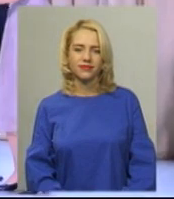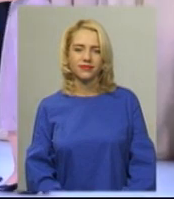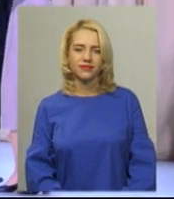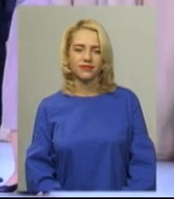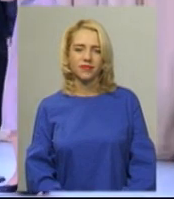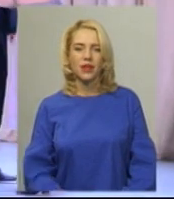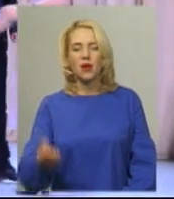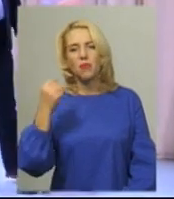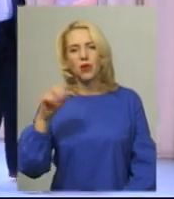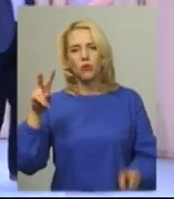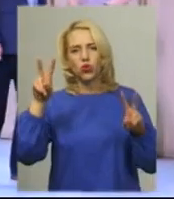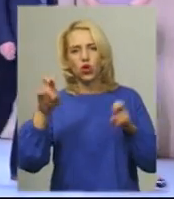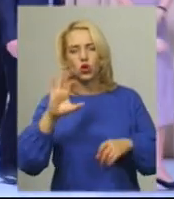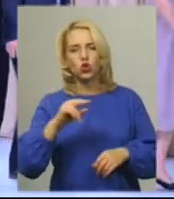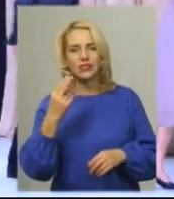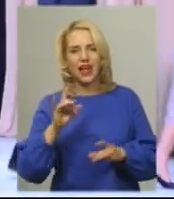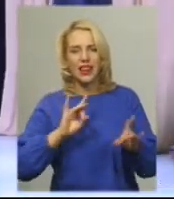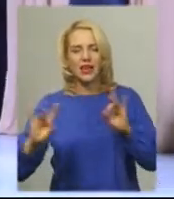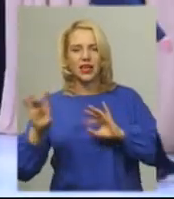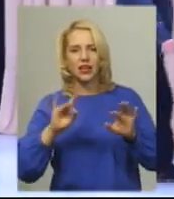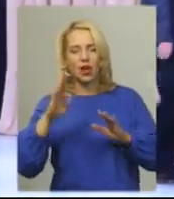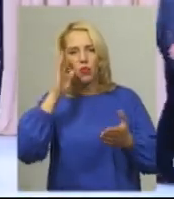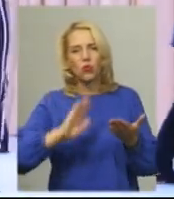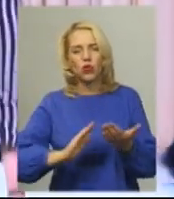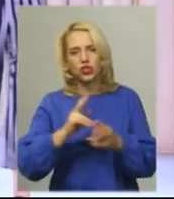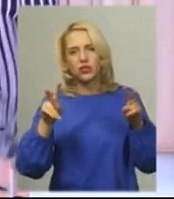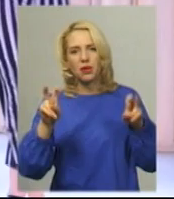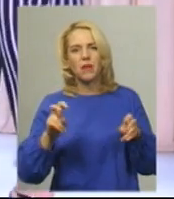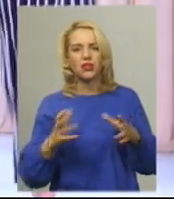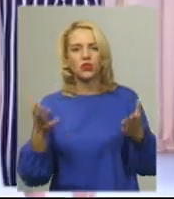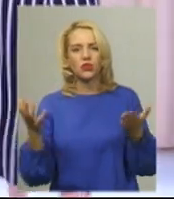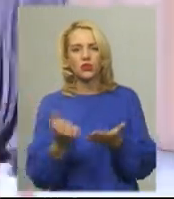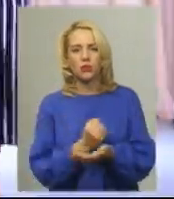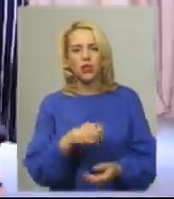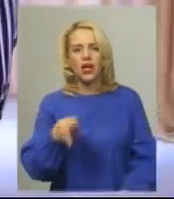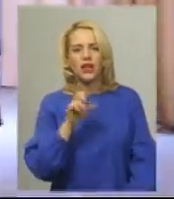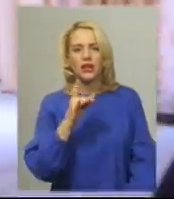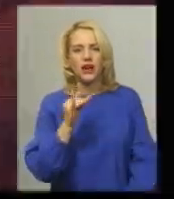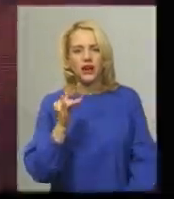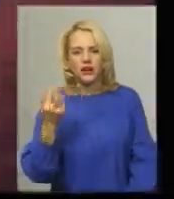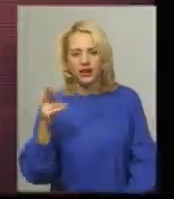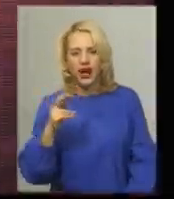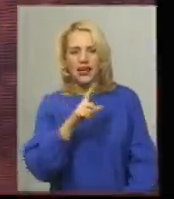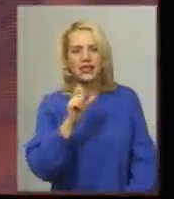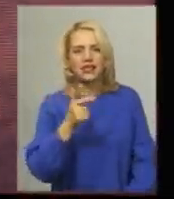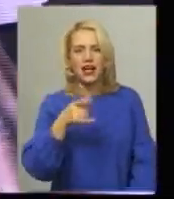Перемогу у номінації «Соціальна реклама» на політичну тематику здобула Дар'я Загрибельна із Дніпра.